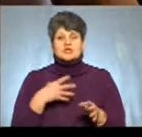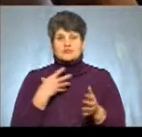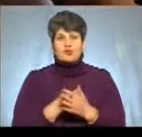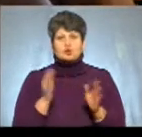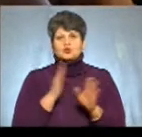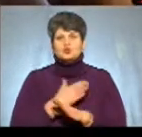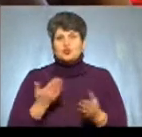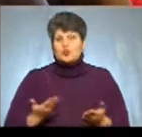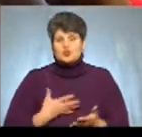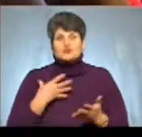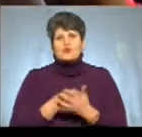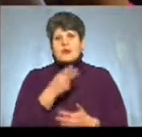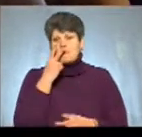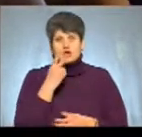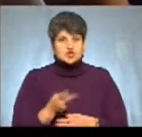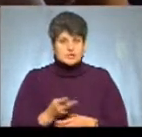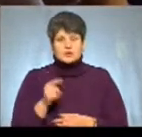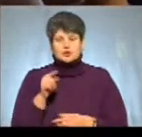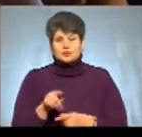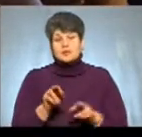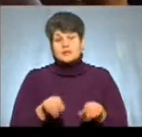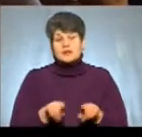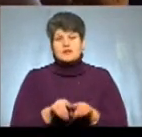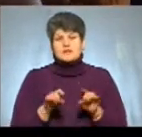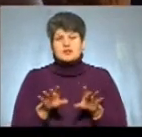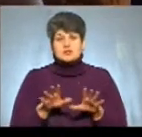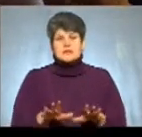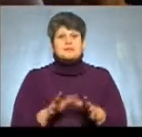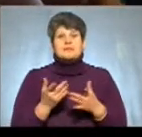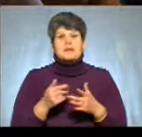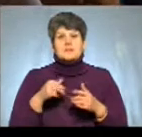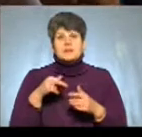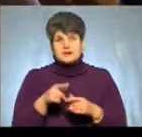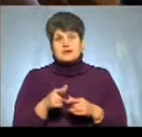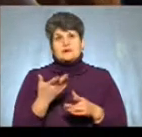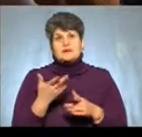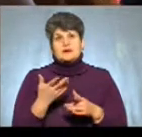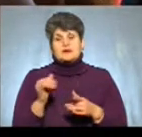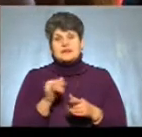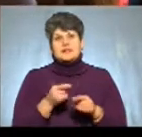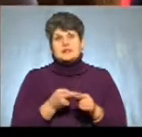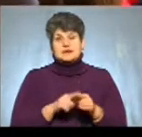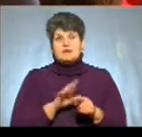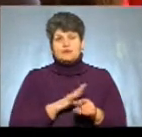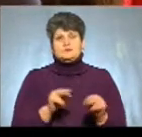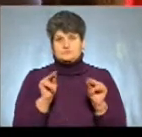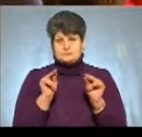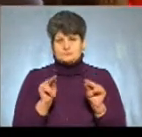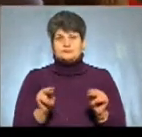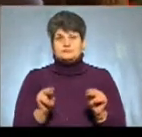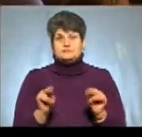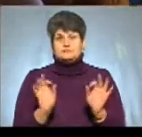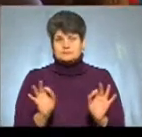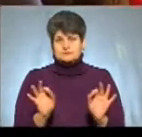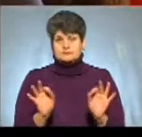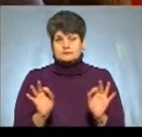своє бачення. Тому так ми вирішили піти по селі з урною. І це було найсправедливіше і найправильніше.